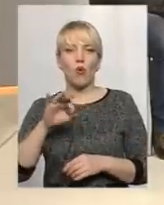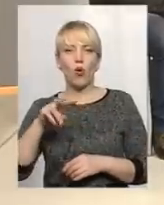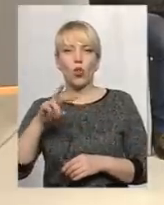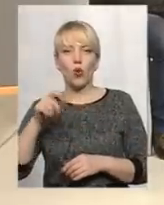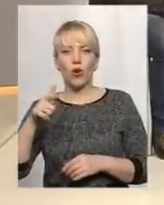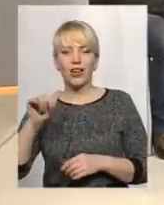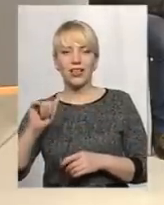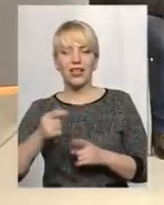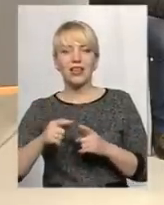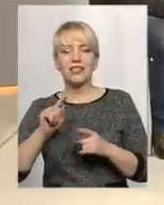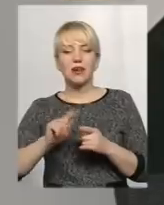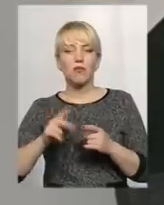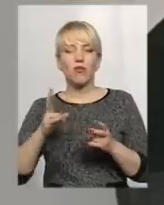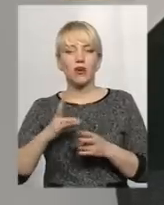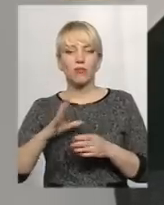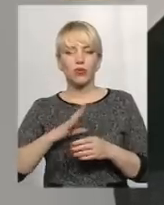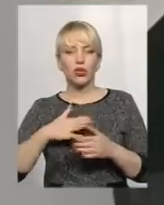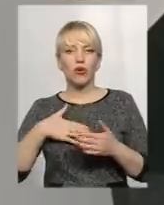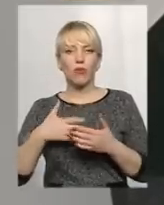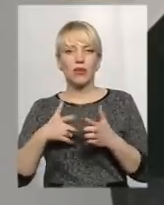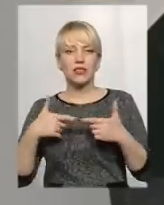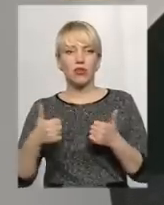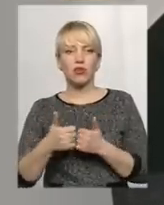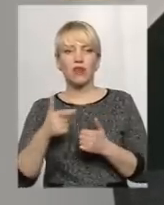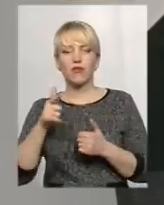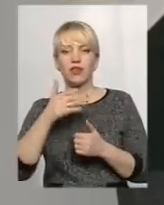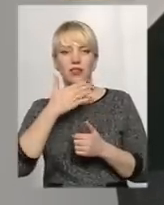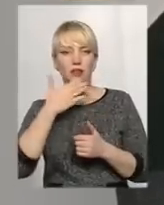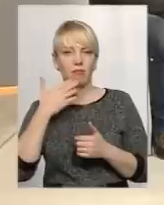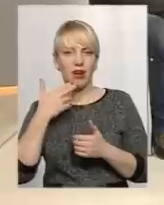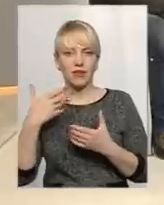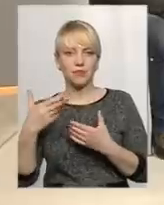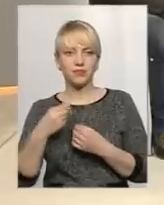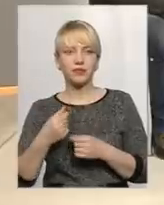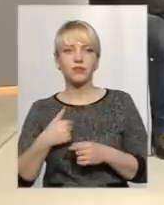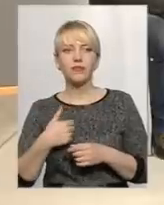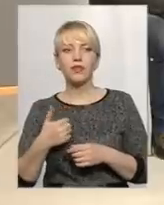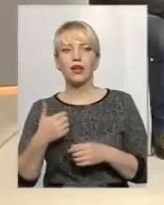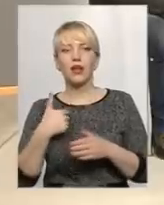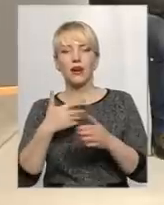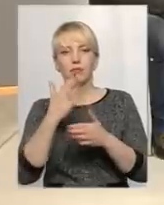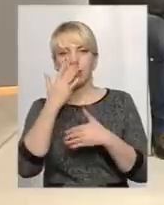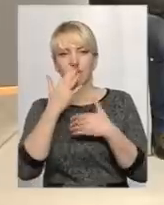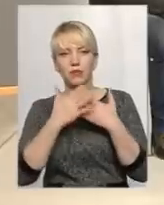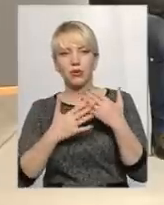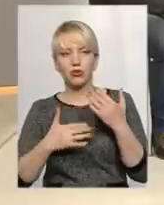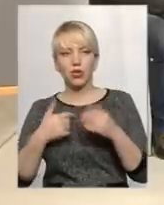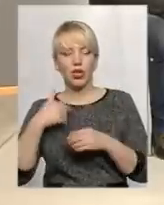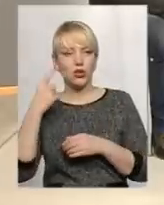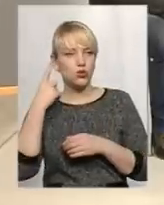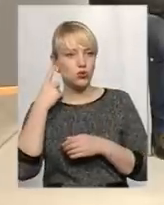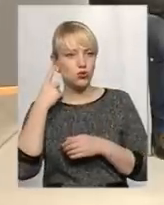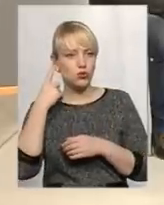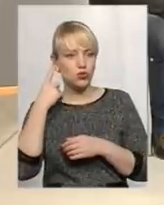громадської організації, тому що вони не заангажовані ні від політичних партій, ні від чого. Так, будь ласка. Я перепрошую, чуючи, от